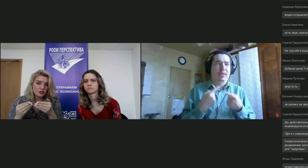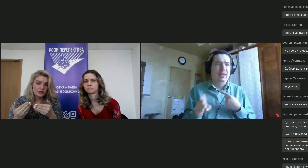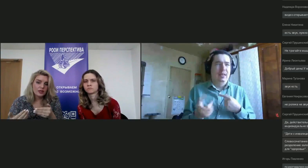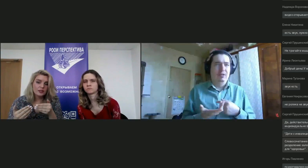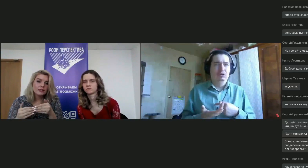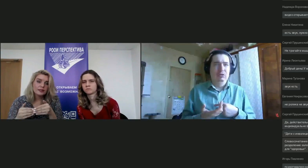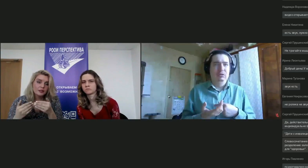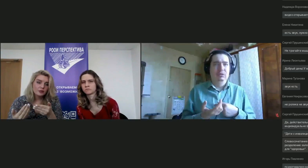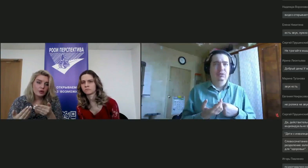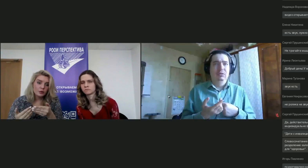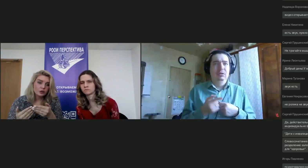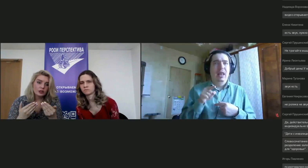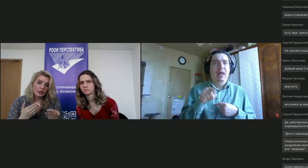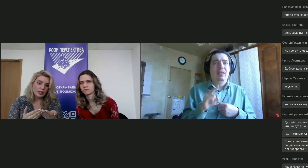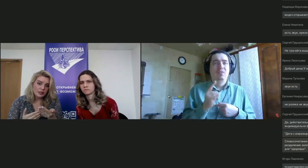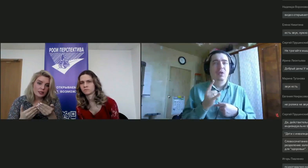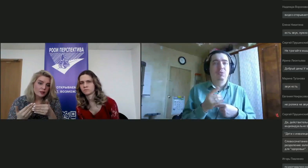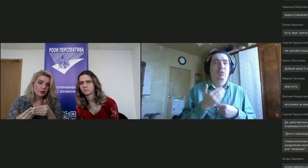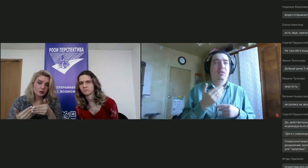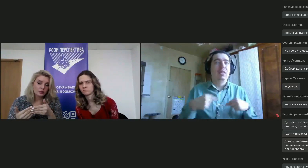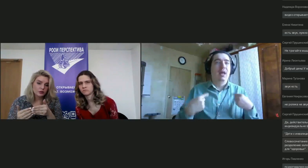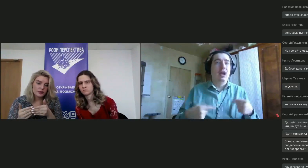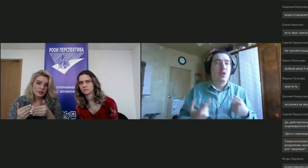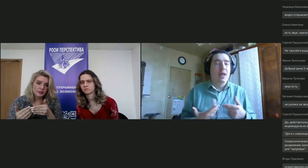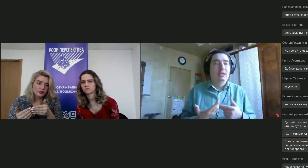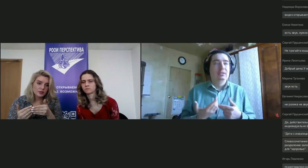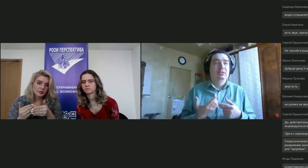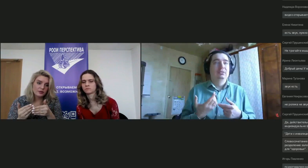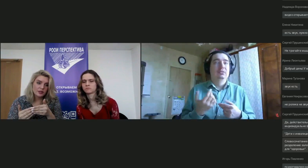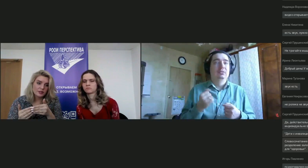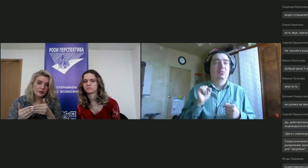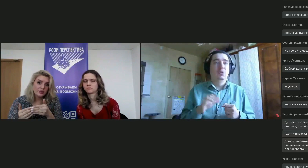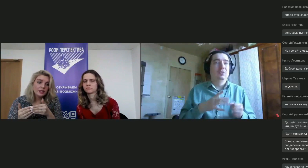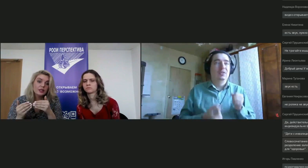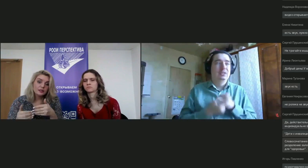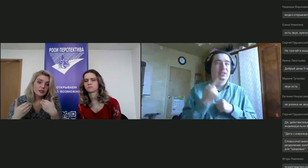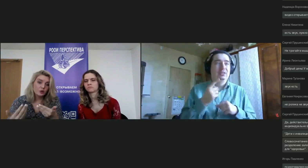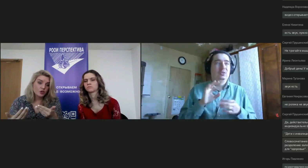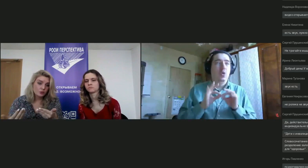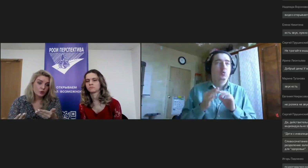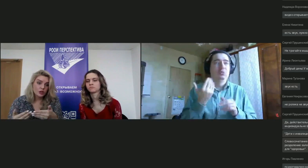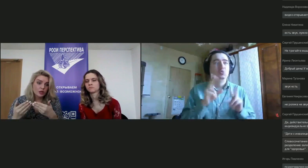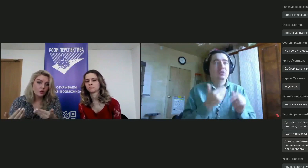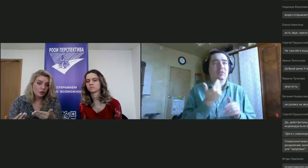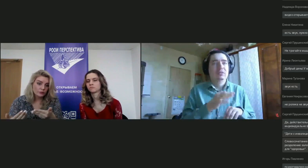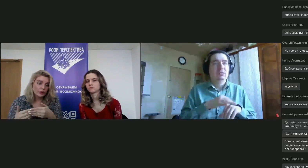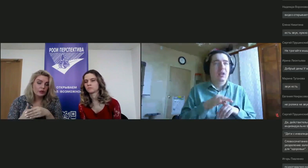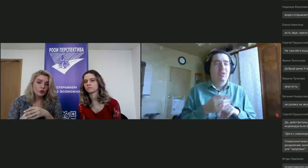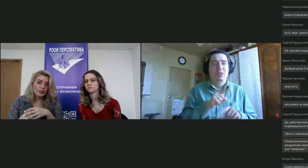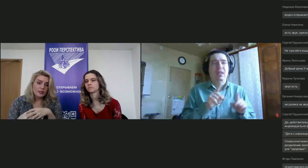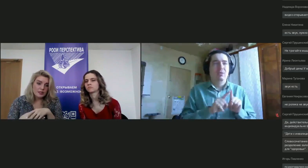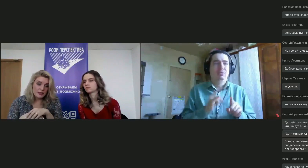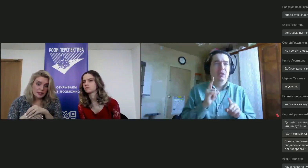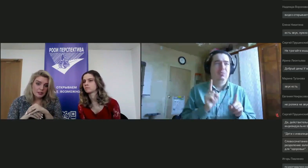его в радужных тонах, и для него ребенок на коляске или ребенок, у которого есть некие сложности в проявлении заболевания, это такой же ребенок, как и он.